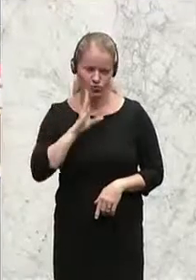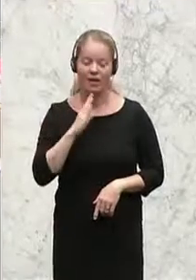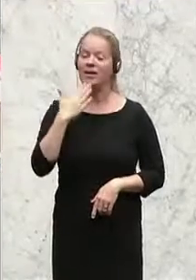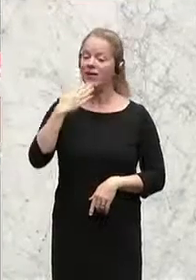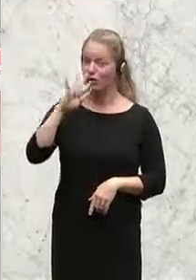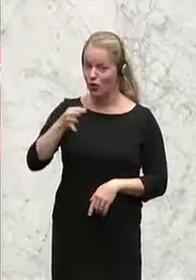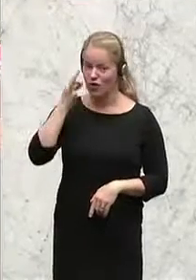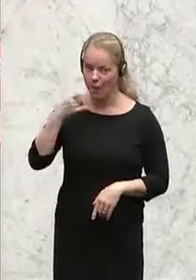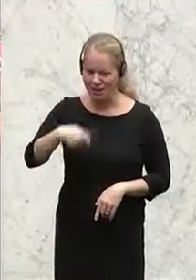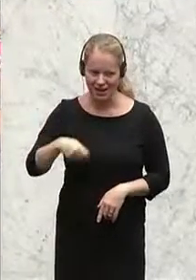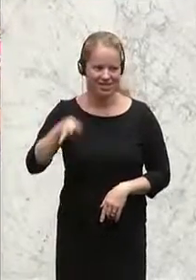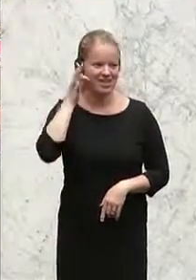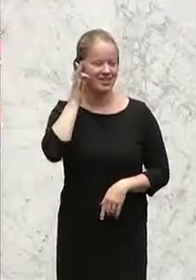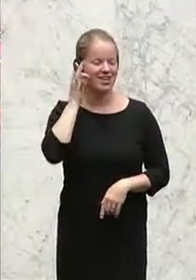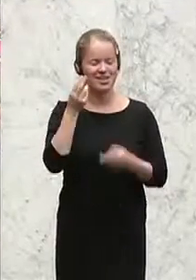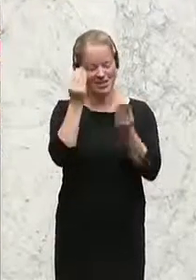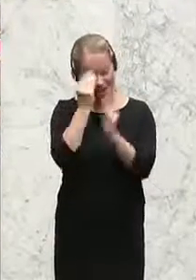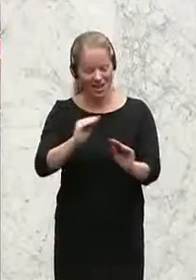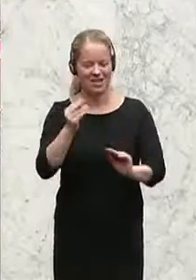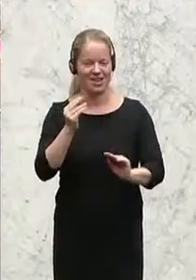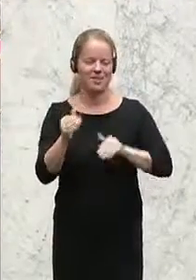Einfluss noch weiter die Tür, sagte der grüne Zinkel.